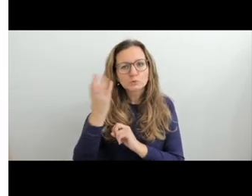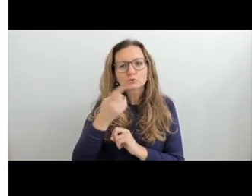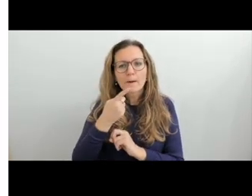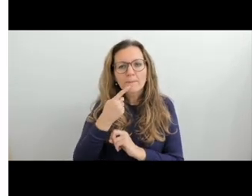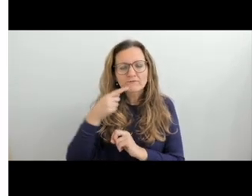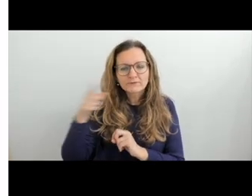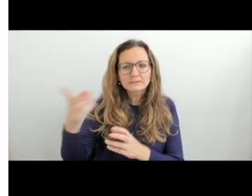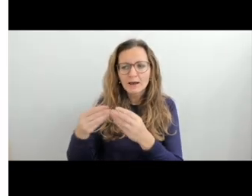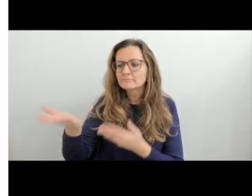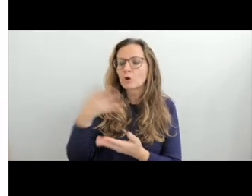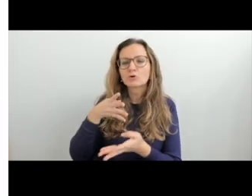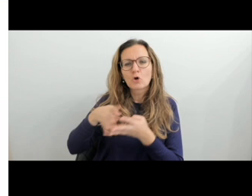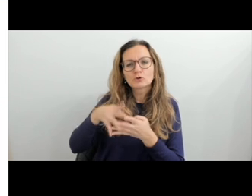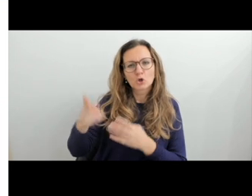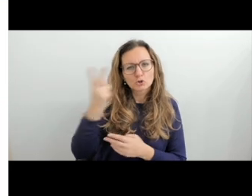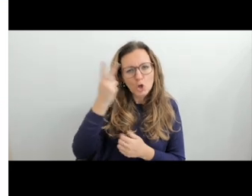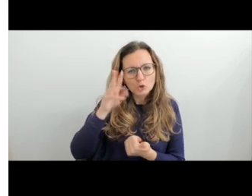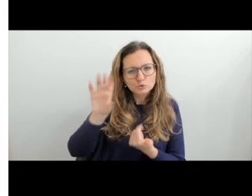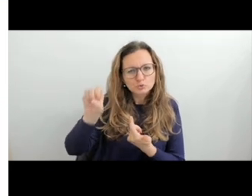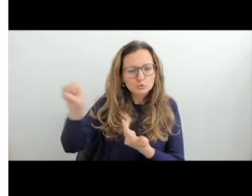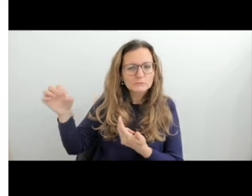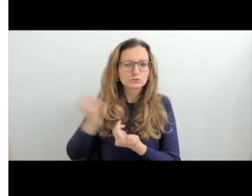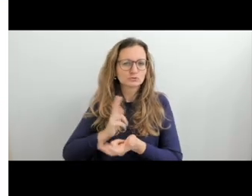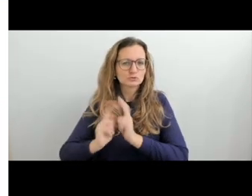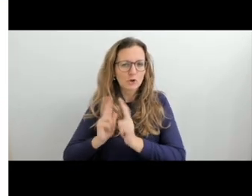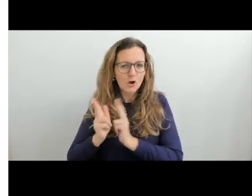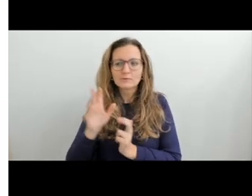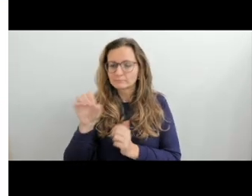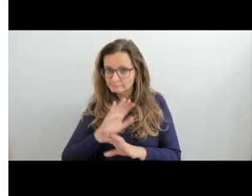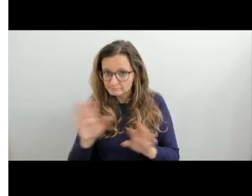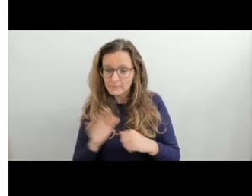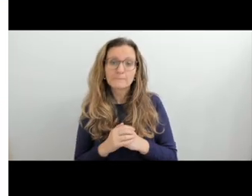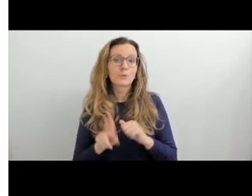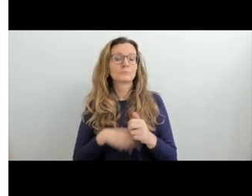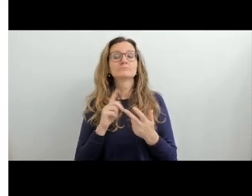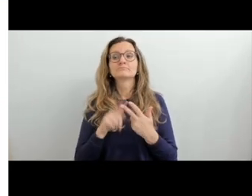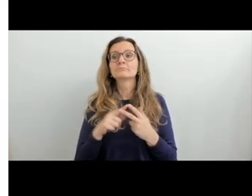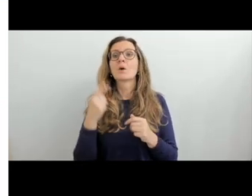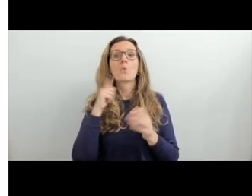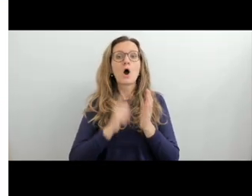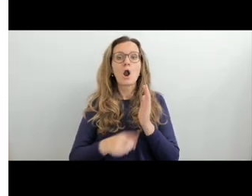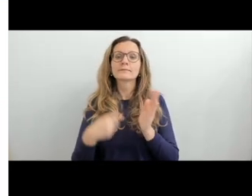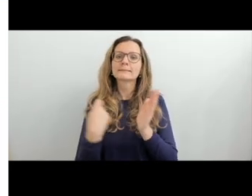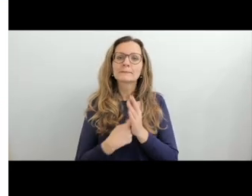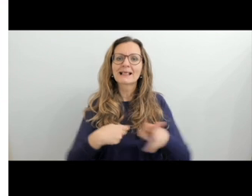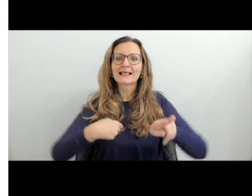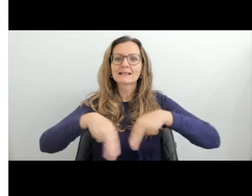pohádka je video v českém znakovém jazyce. Žáci opět mají těj shrnout, testuje se zde nebo zkoumá se zde jejich